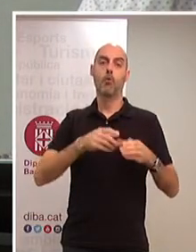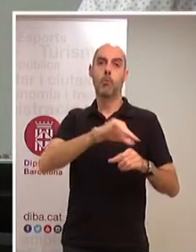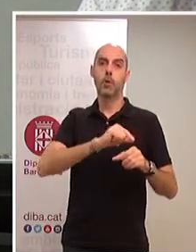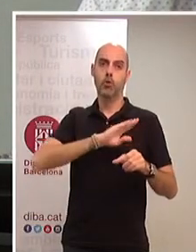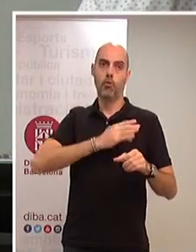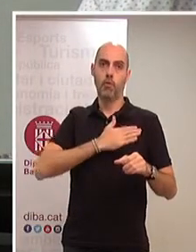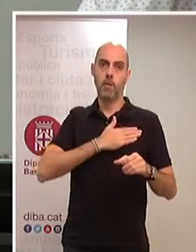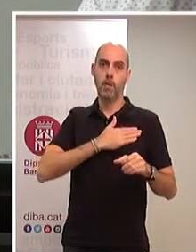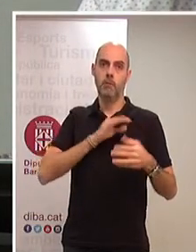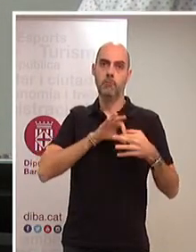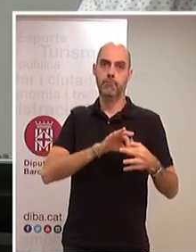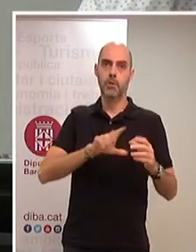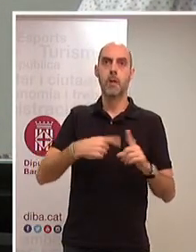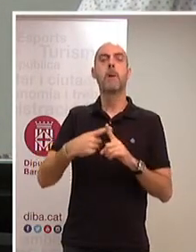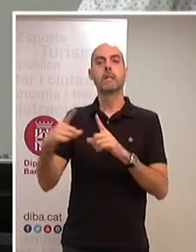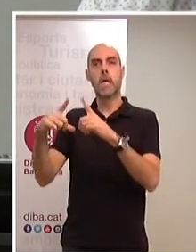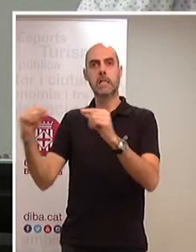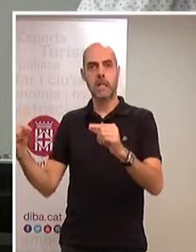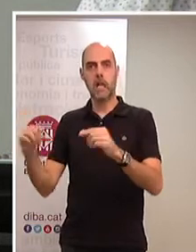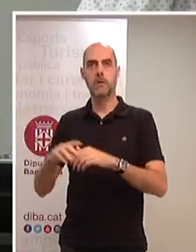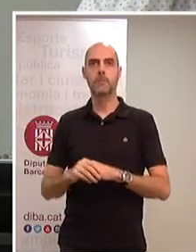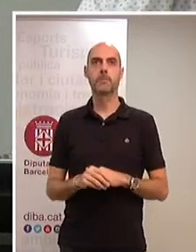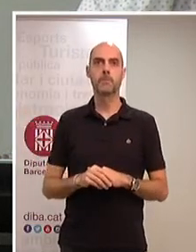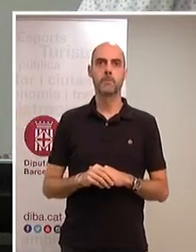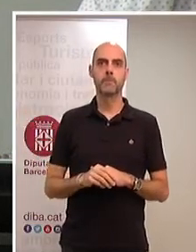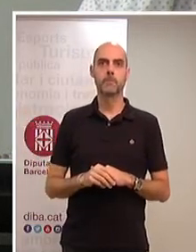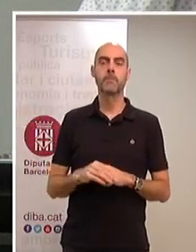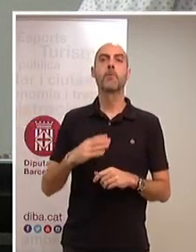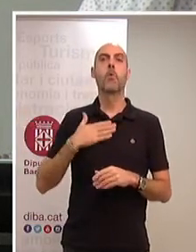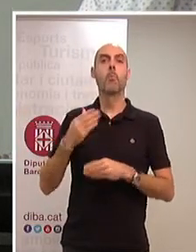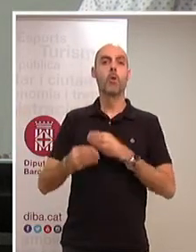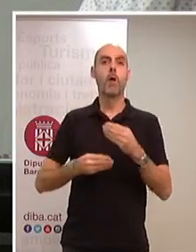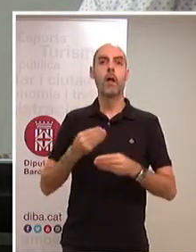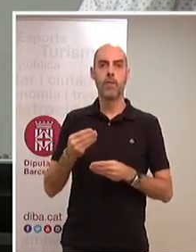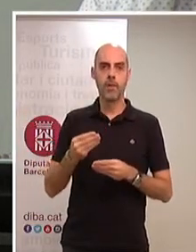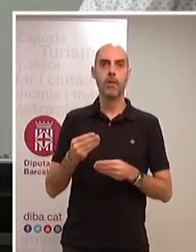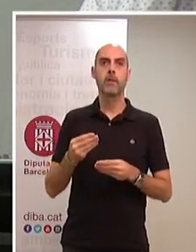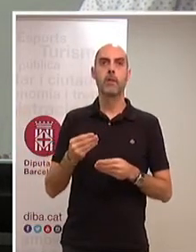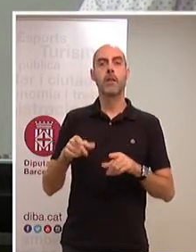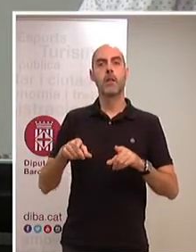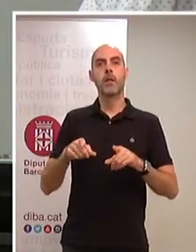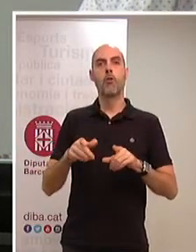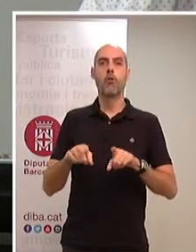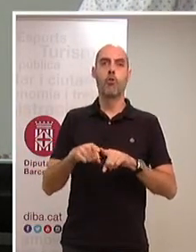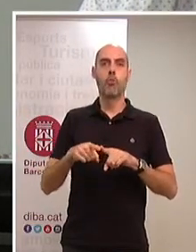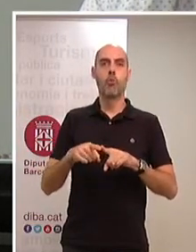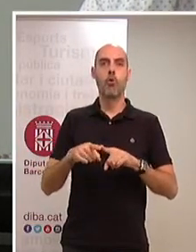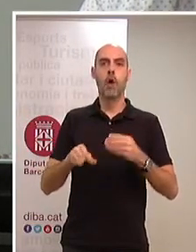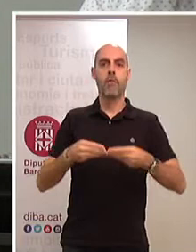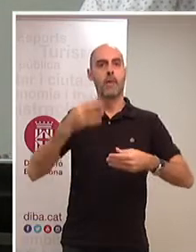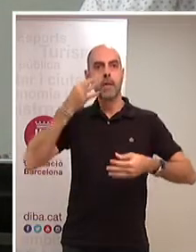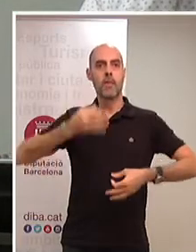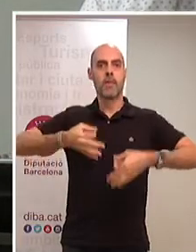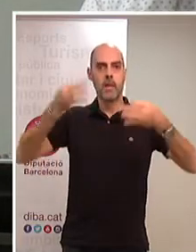també els d'Esquerra Republicana. Crec que hem pogut vestir amb